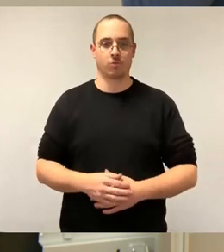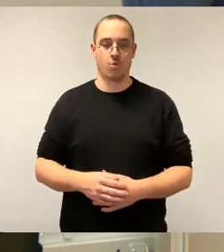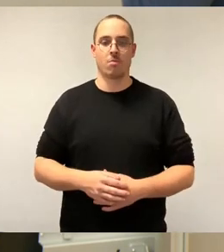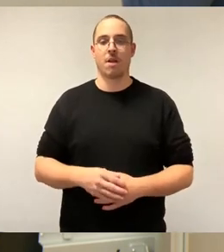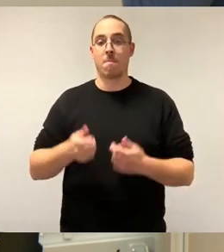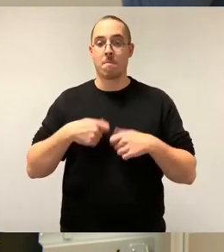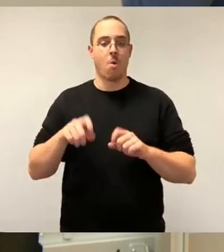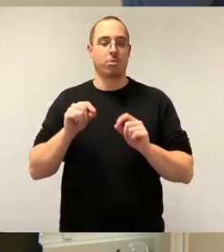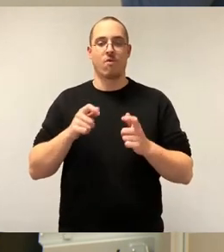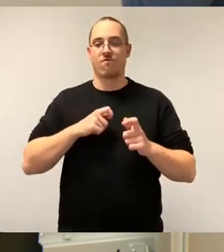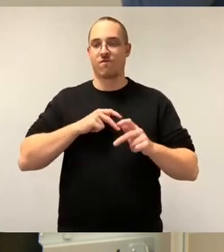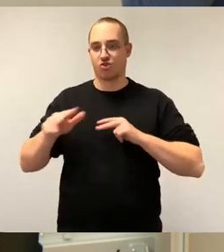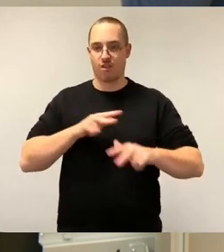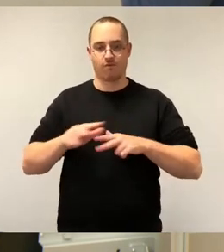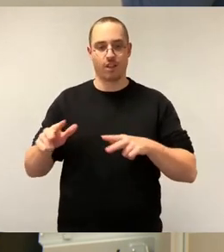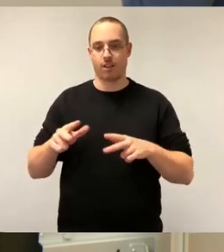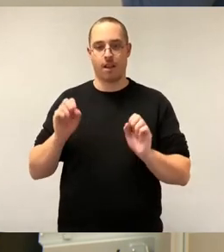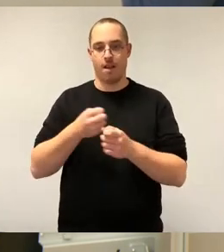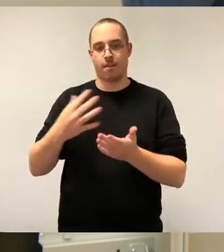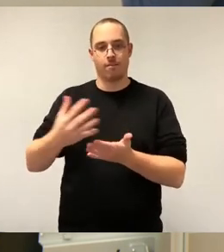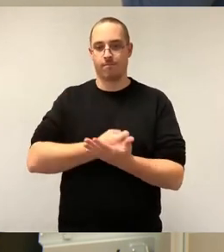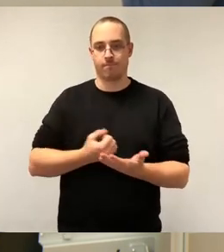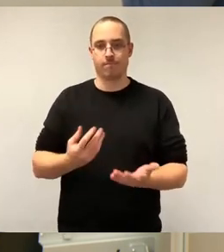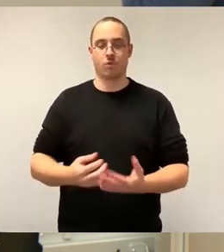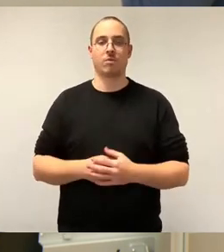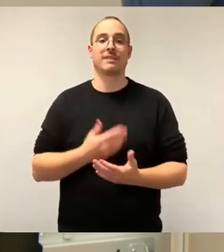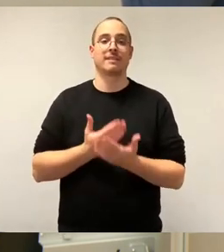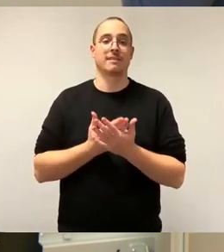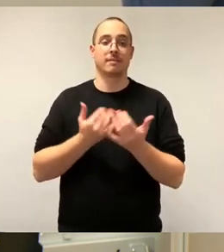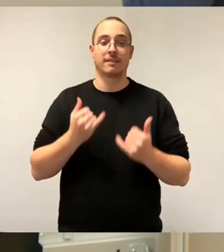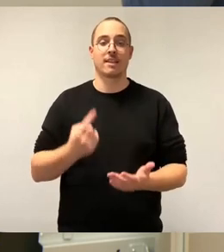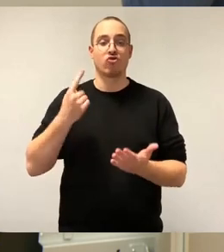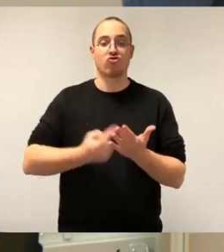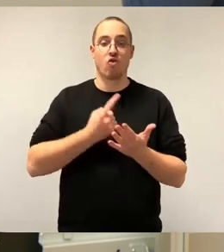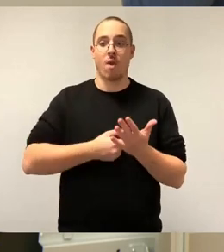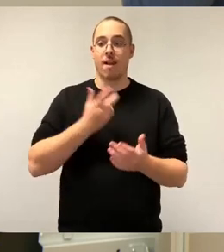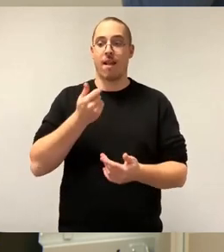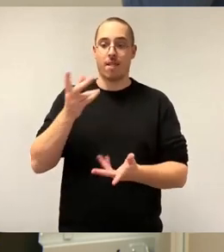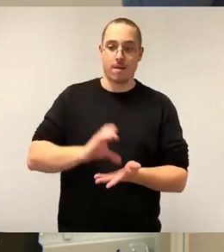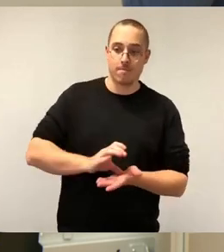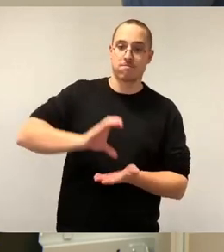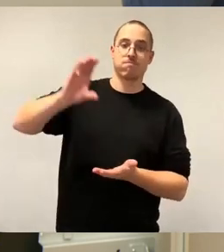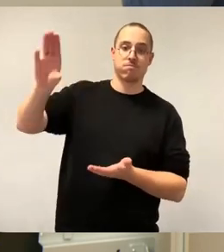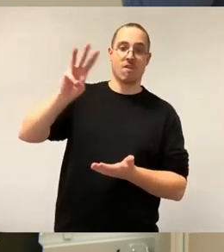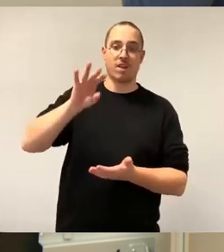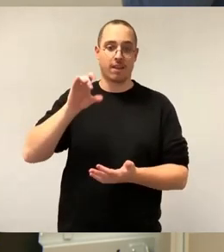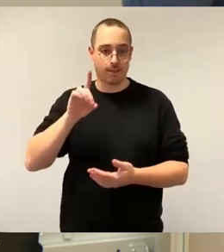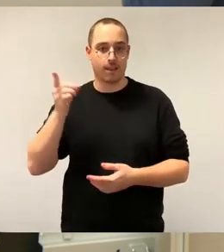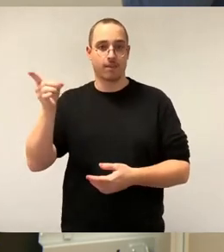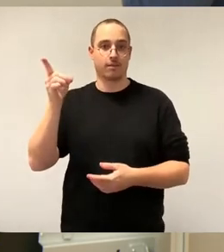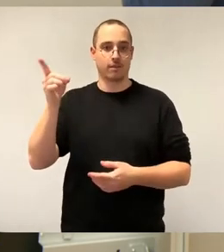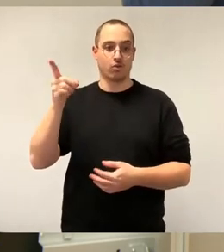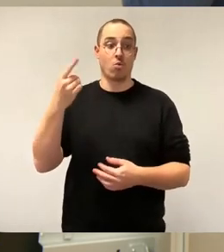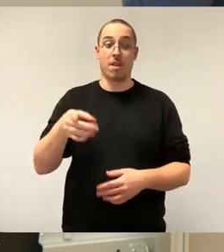etwas zu ändern, sollen nun weitere Steuergelder in das eine staatliche Bauunternehmen gepumpt werden, während man gleichzeitig zusieht, wie die Privatwirtschaft dem Bach